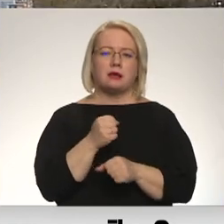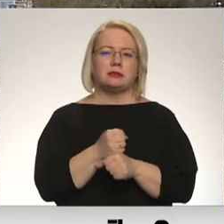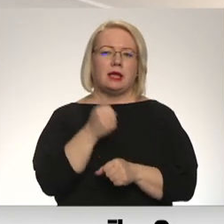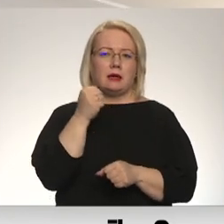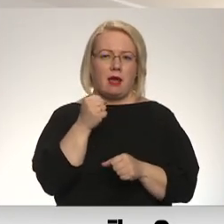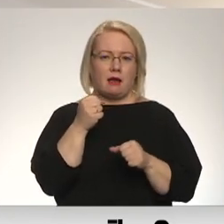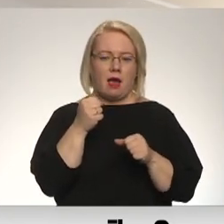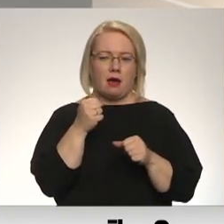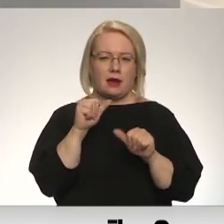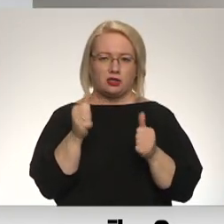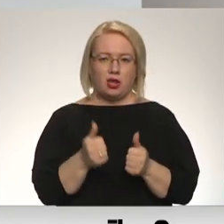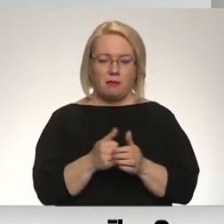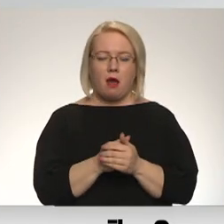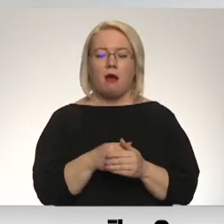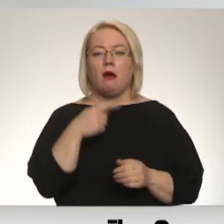režīmā.